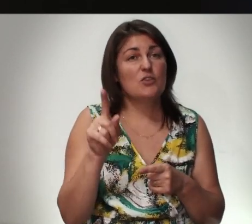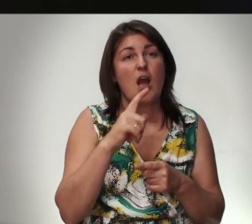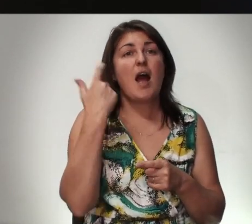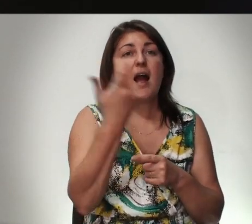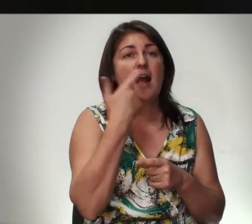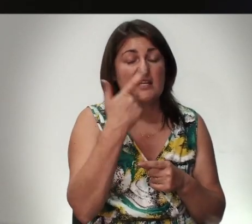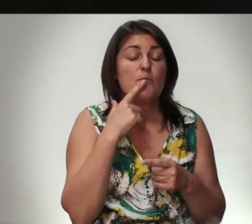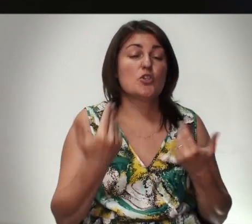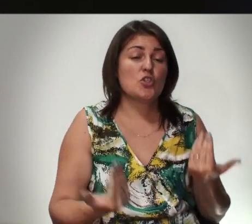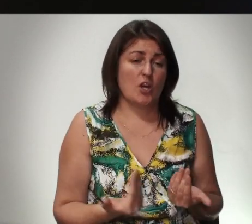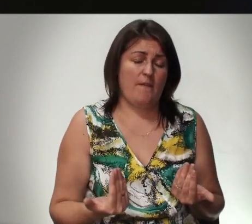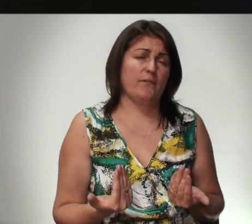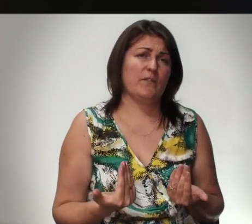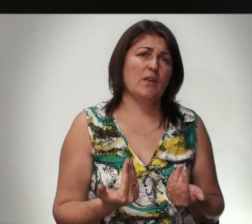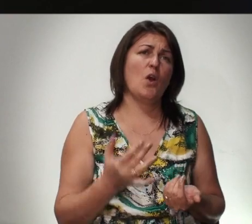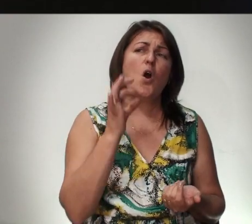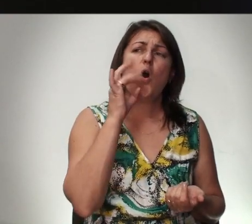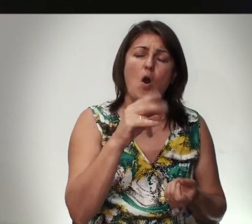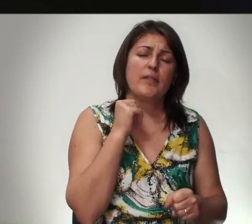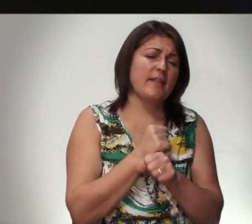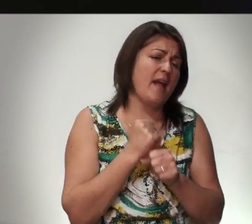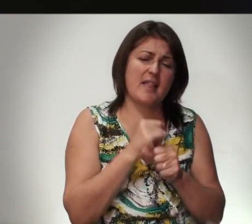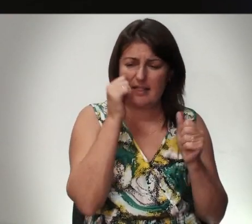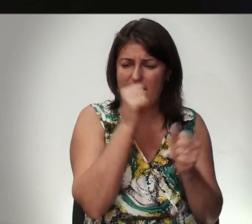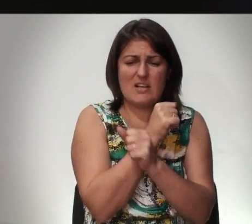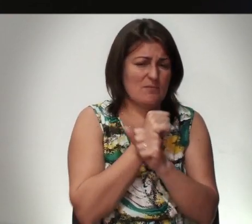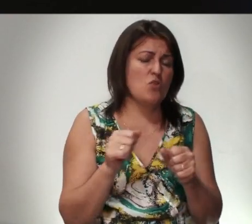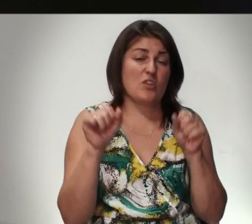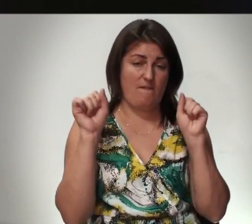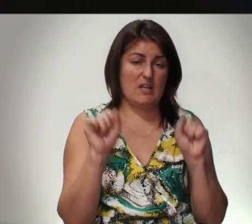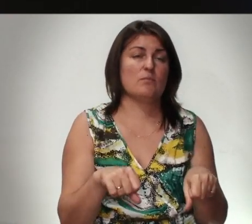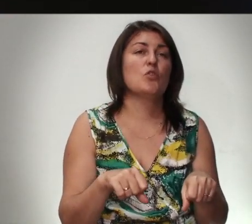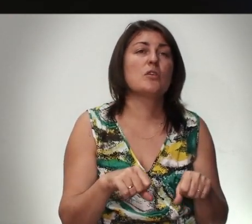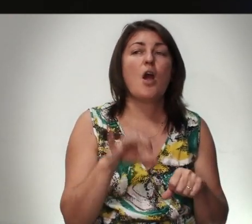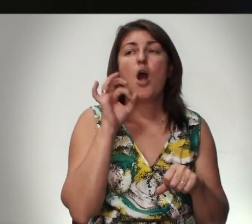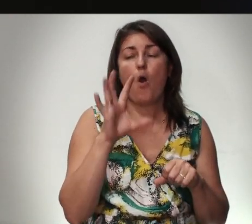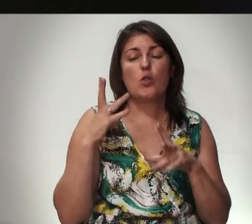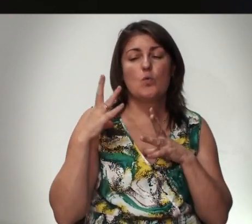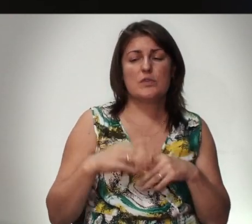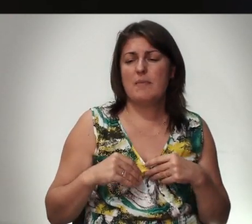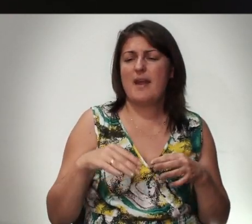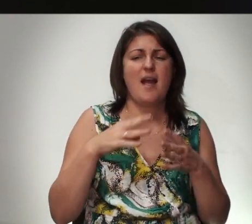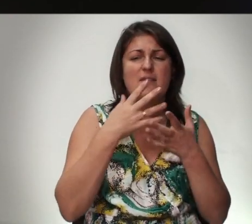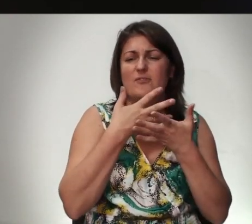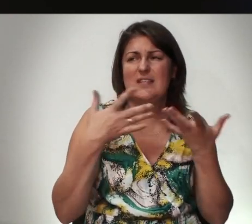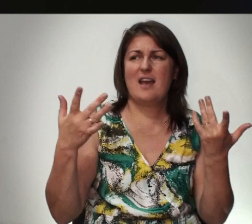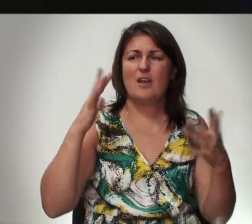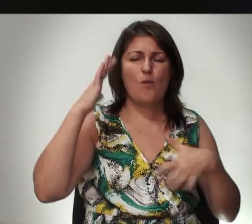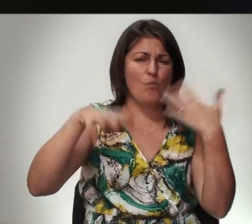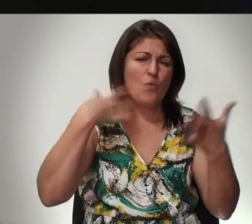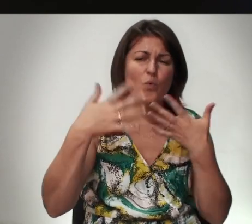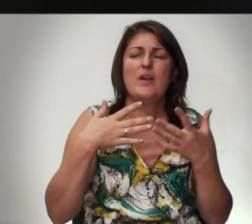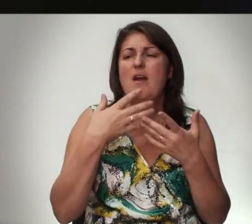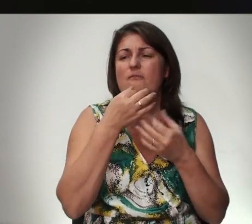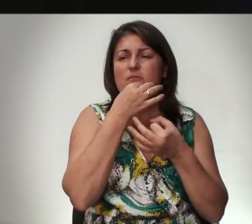Господь жив Он делает невозможное возможным Он усмиряет всякие бури Исцеляет